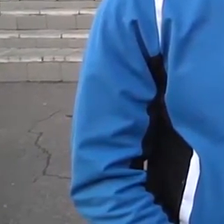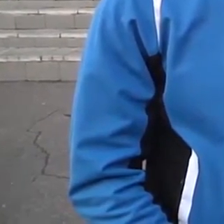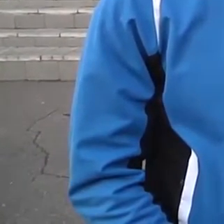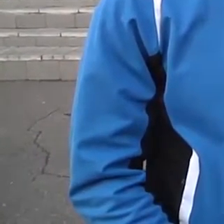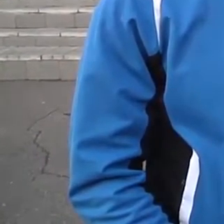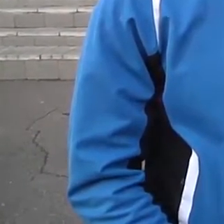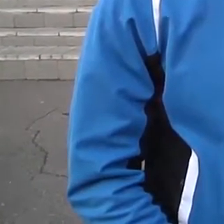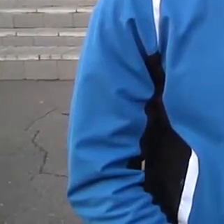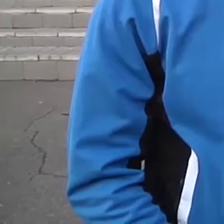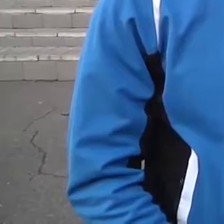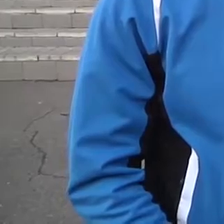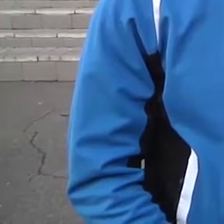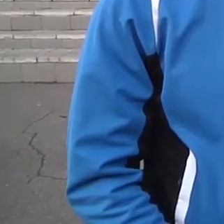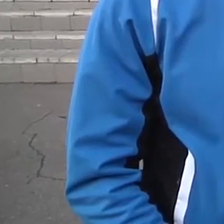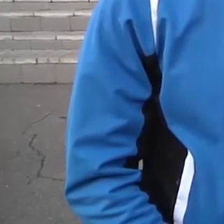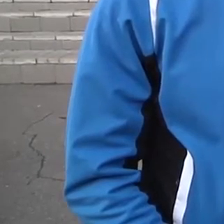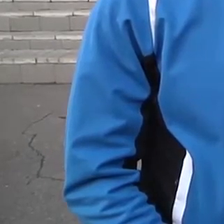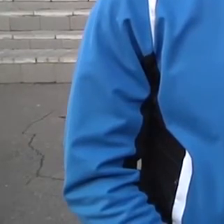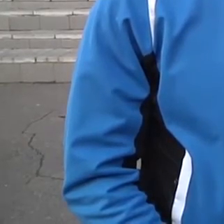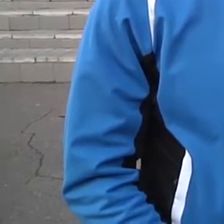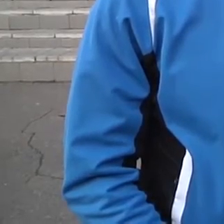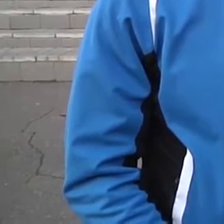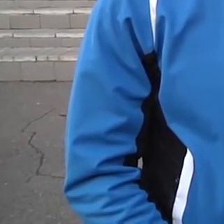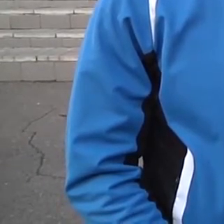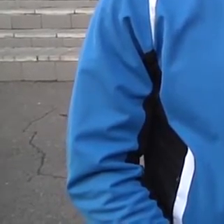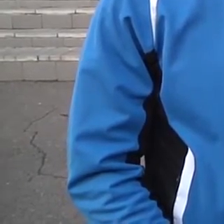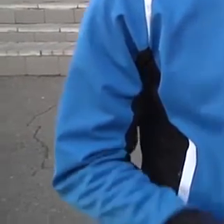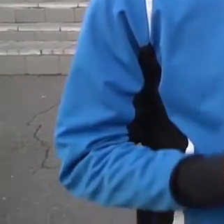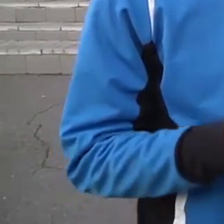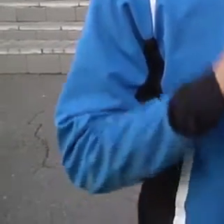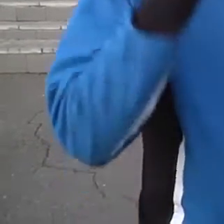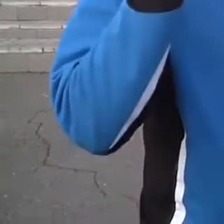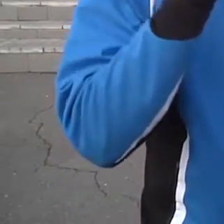перемагати і тому він в цьому спорті.